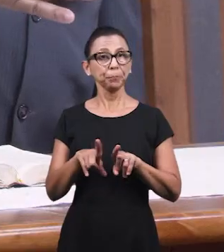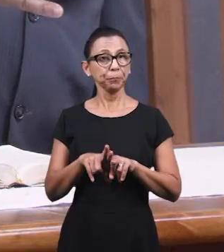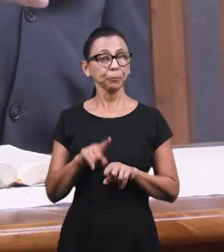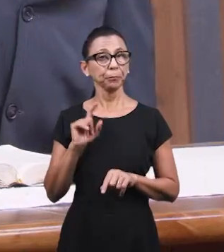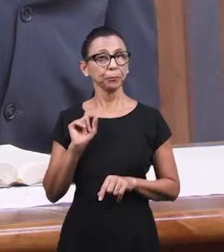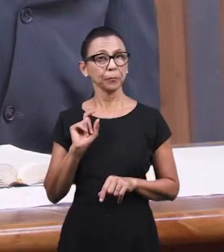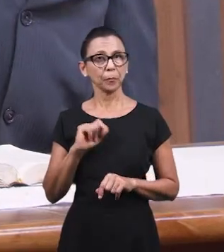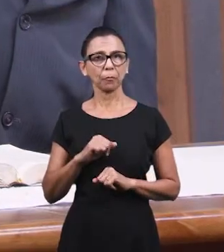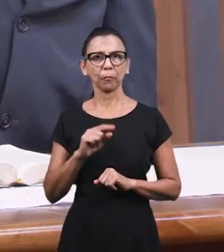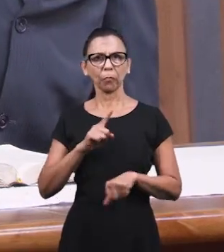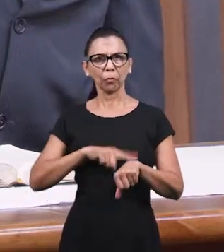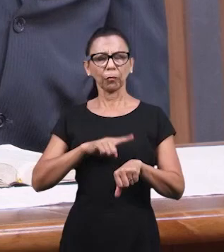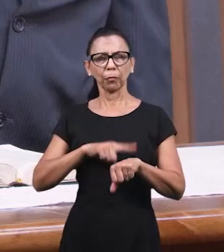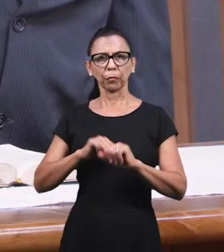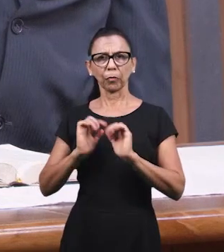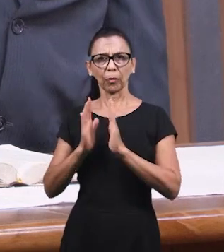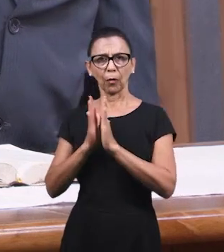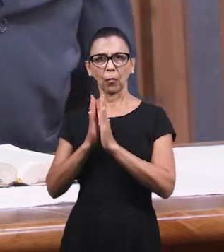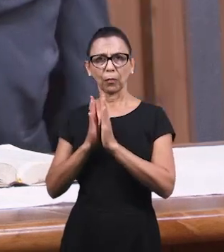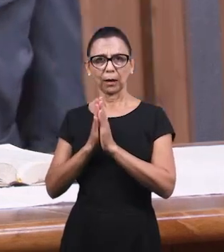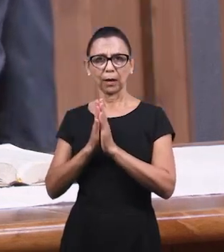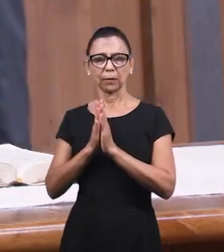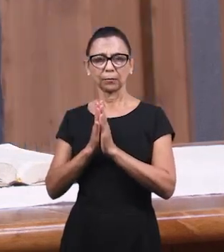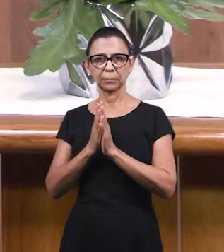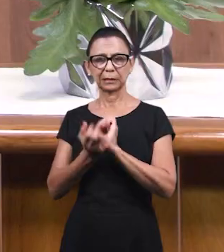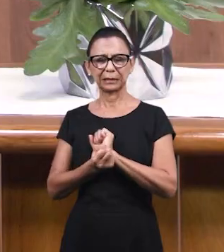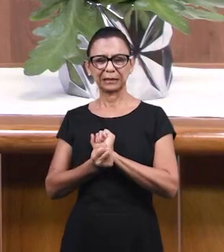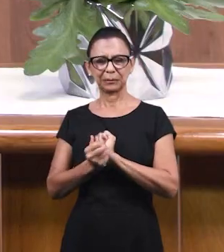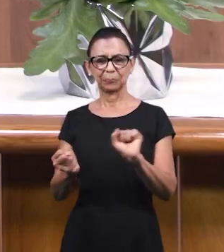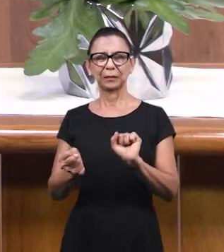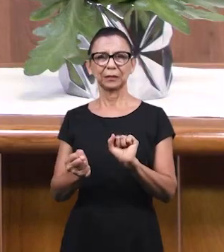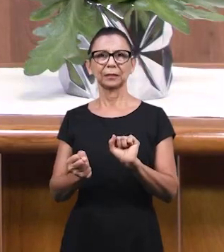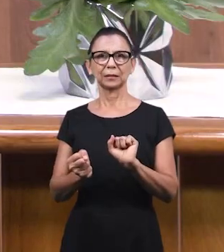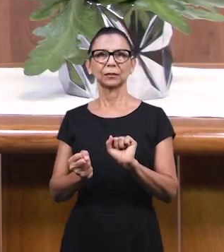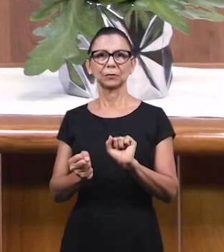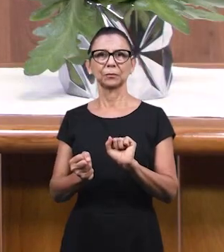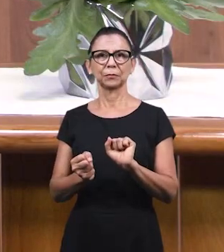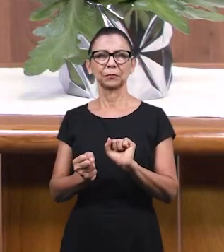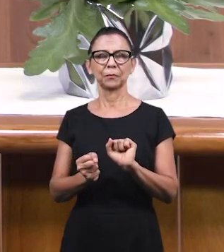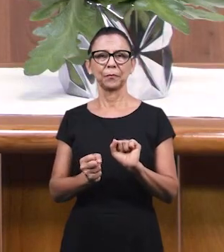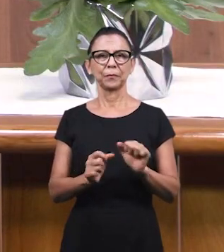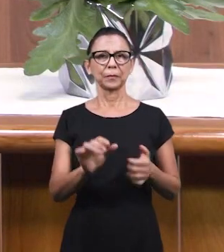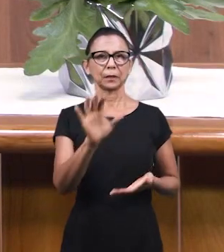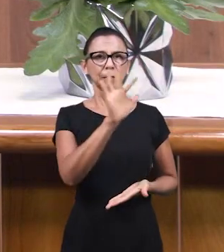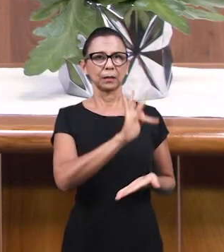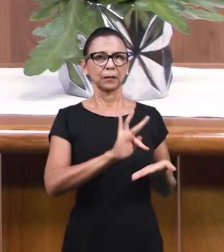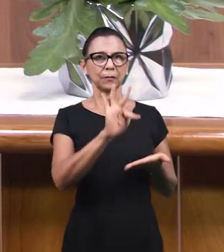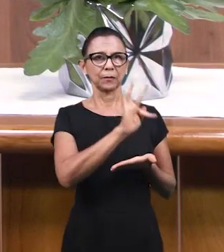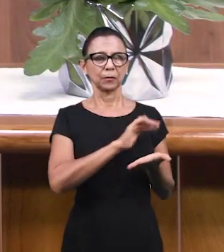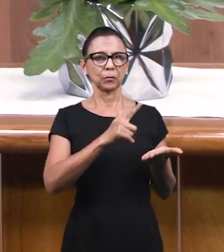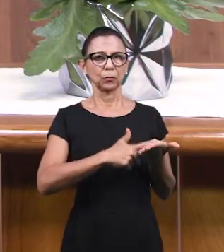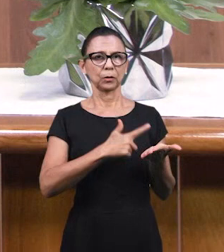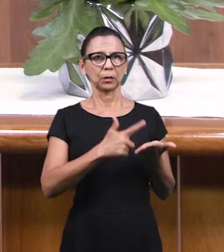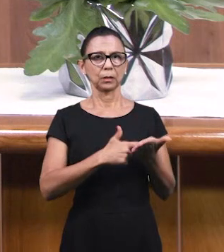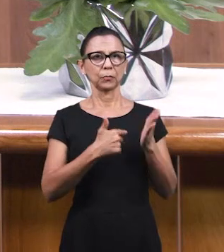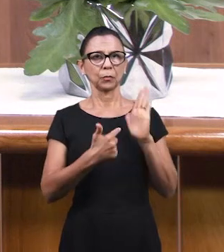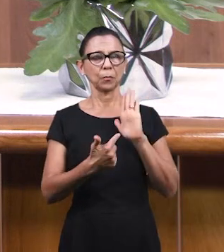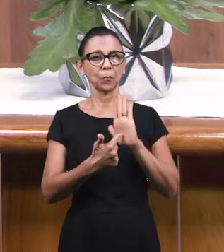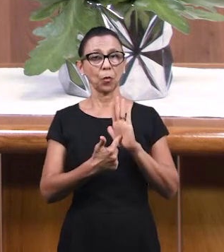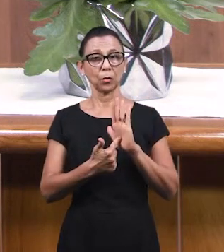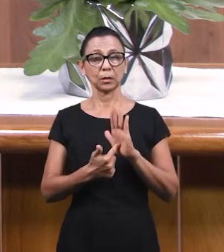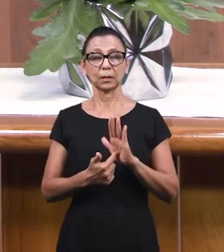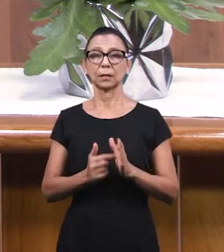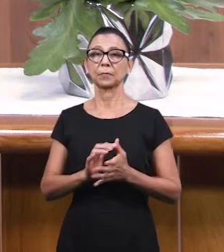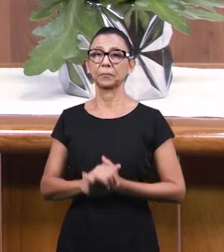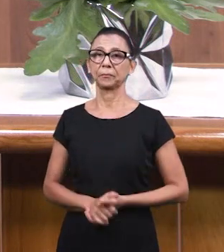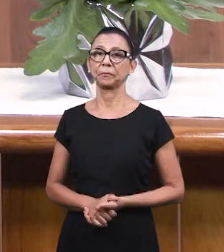Молитва. Мы сейчас помолимся об освобождении, об исцелении. В Филиппийцам 3,